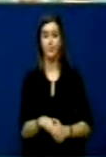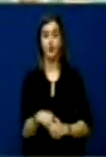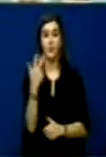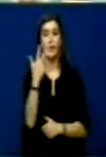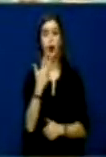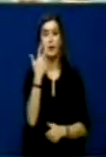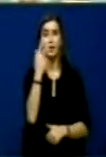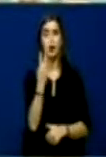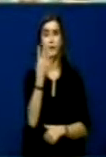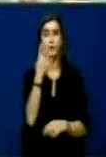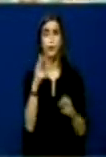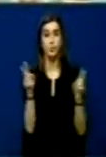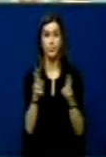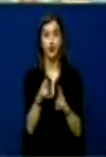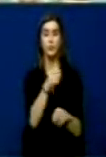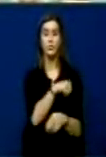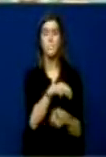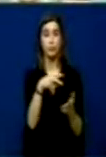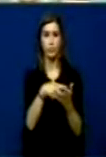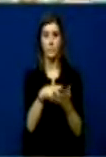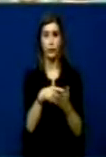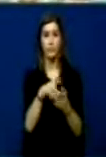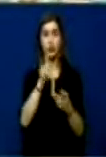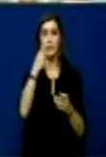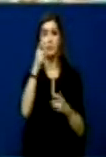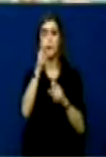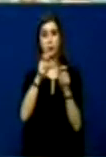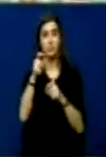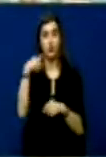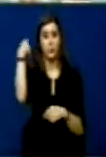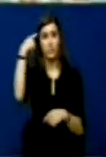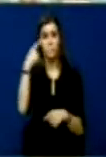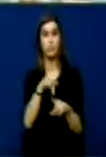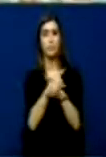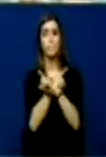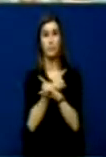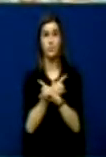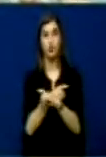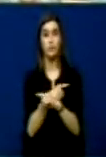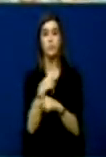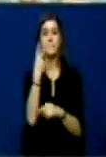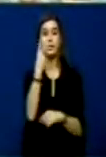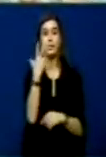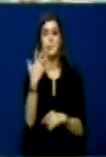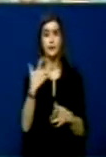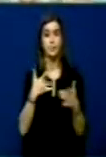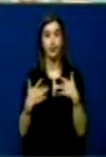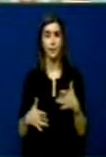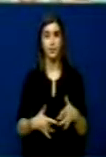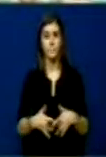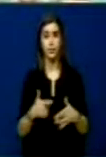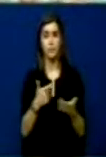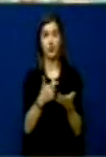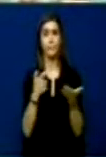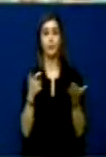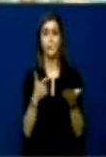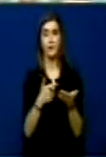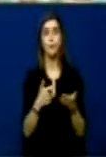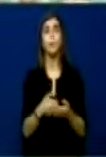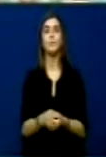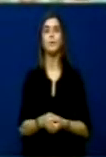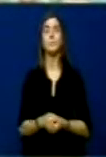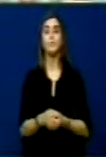4 shkur të vitit 2.000, njëmdhjet shqiptar janë vrar, njës të pes u plagosen me armë zjarë,